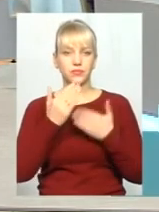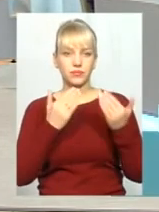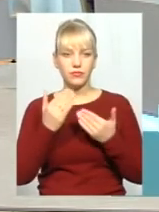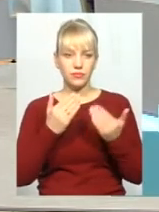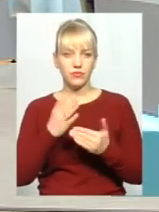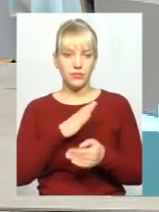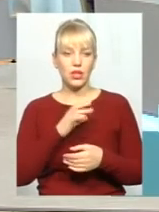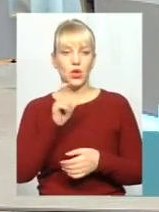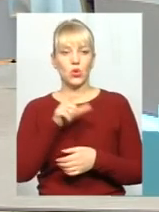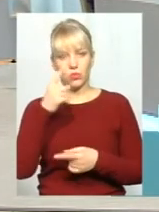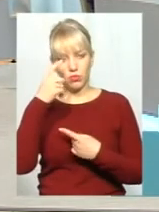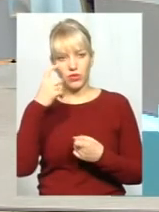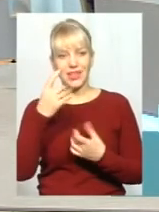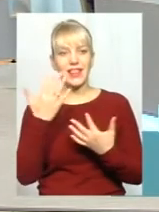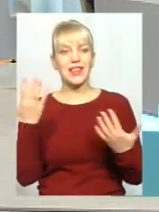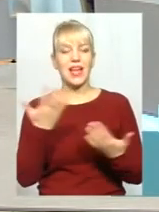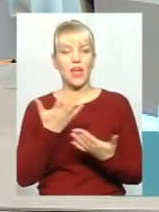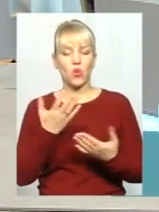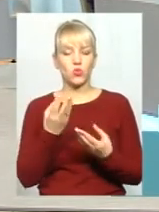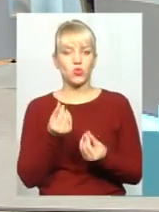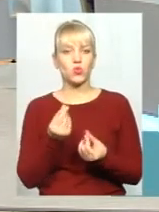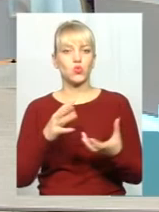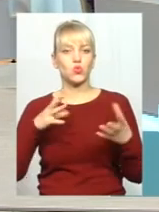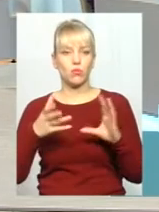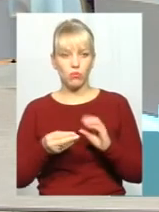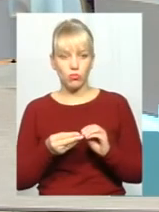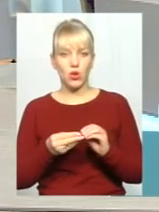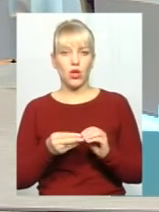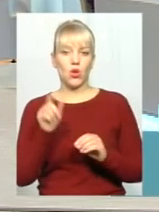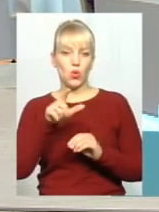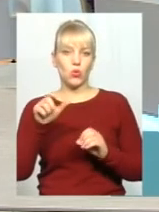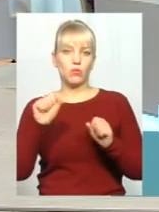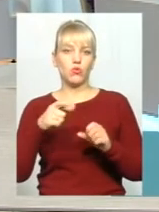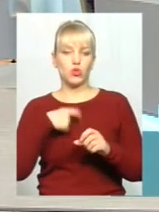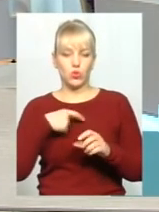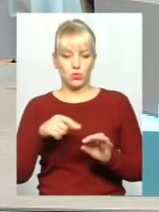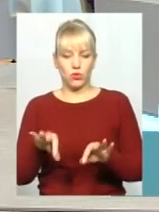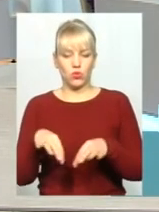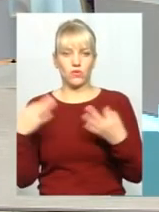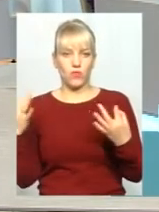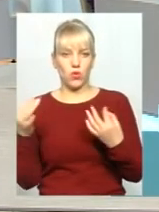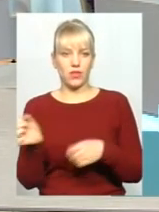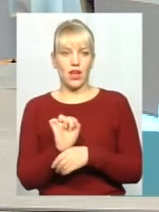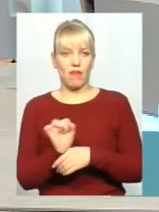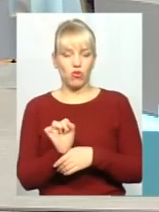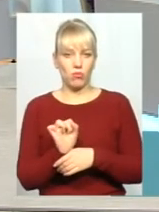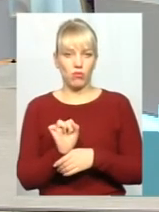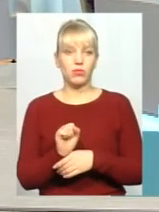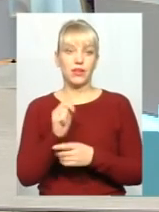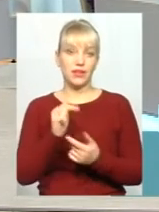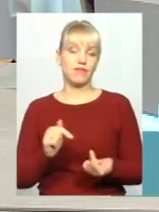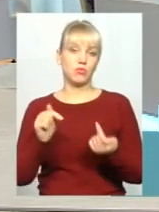повідомляли, на яку суму коштів вони можуть собі дозволити автомобіль. Відповідно,